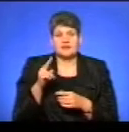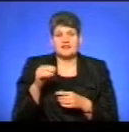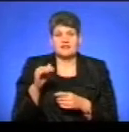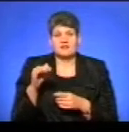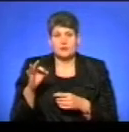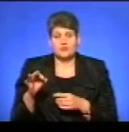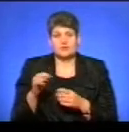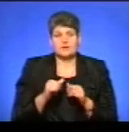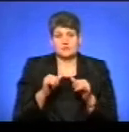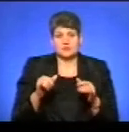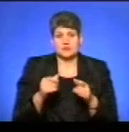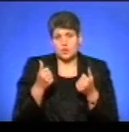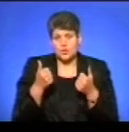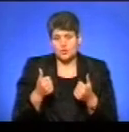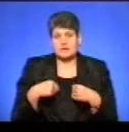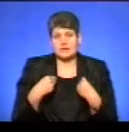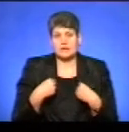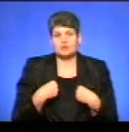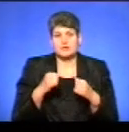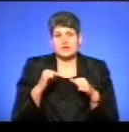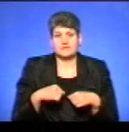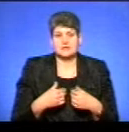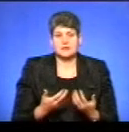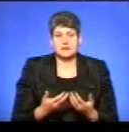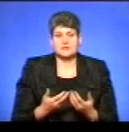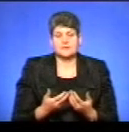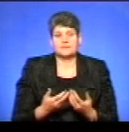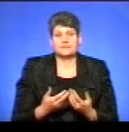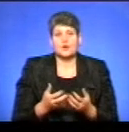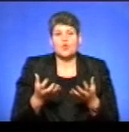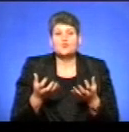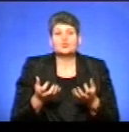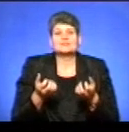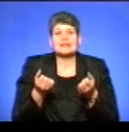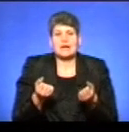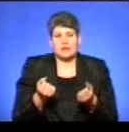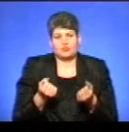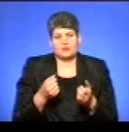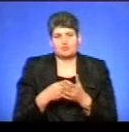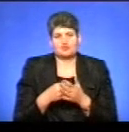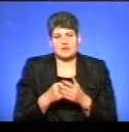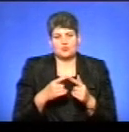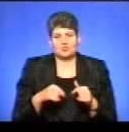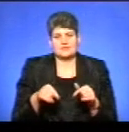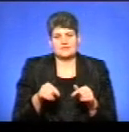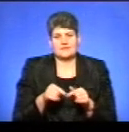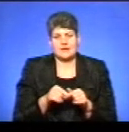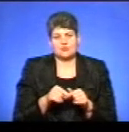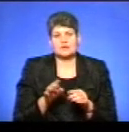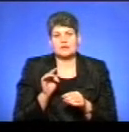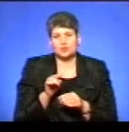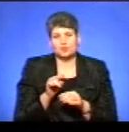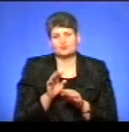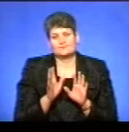області дуже хороший, дає нам змогу, будемо говорити, утримувати бюджетну сферу на